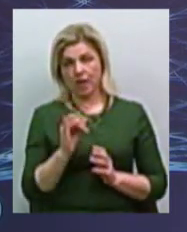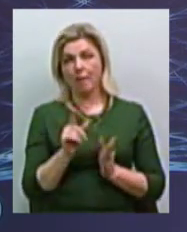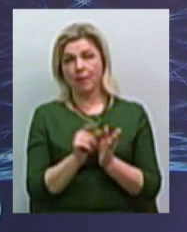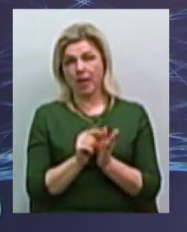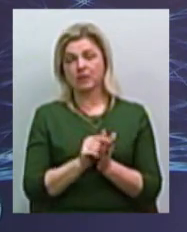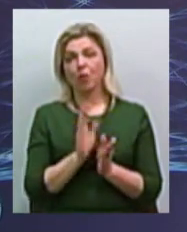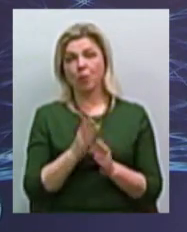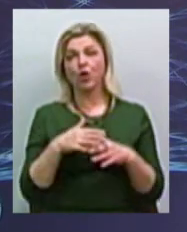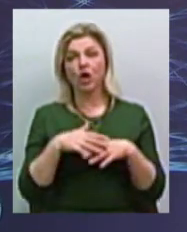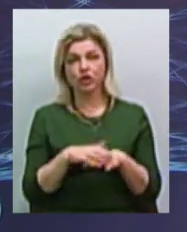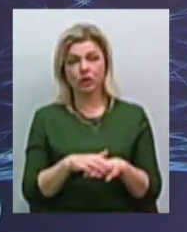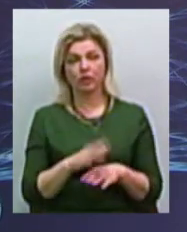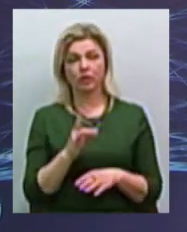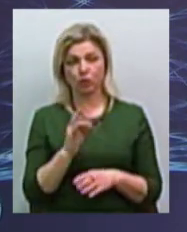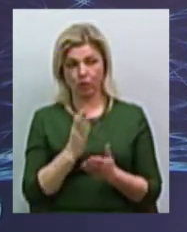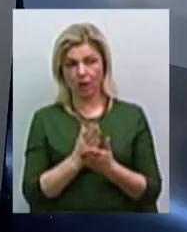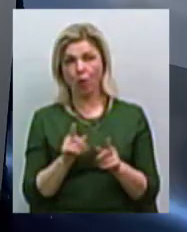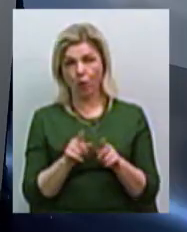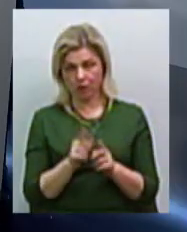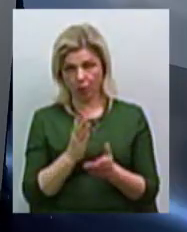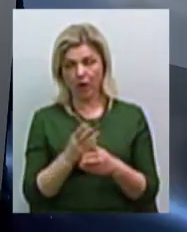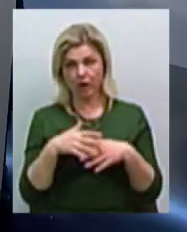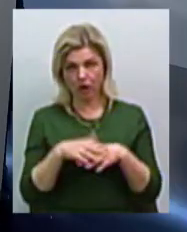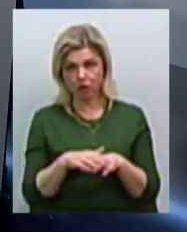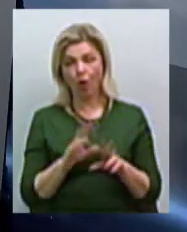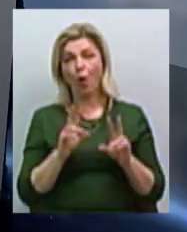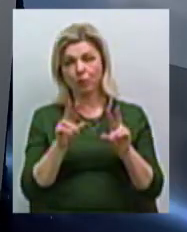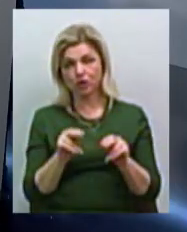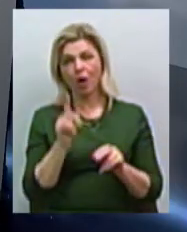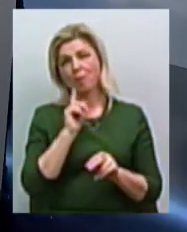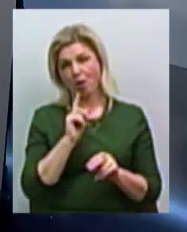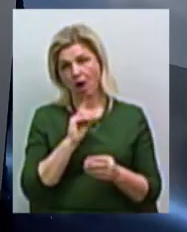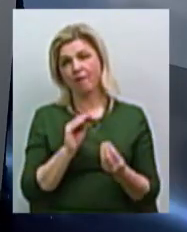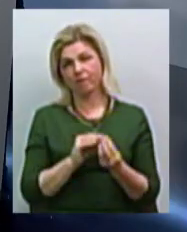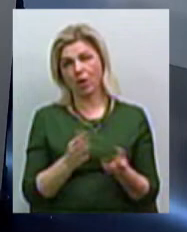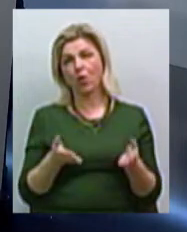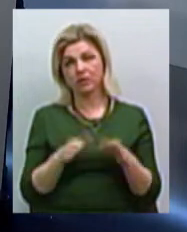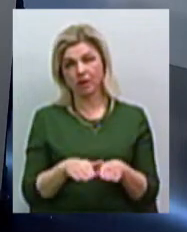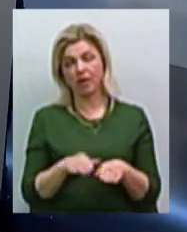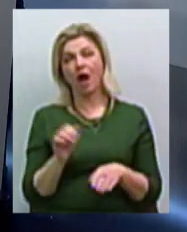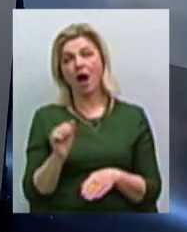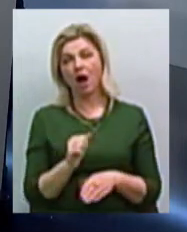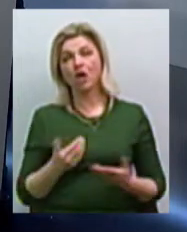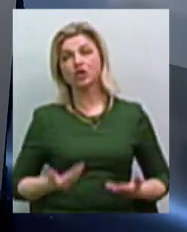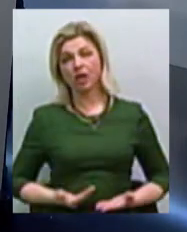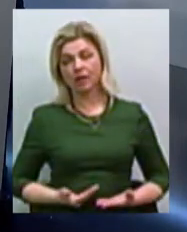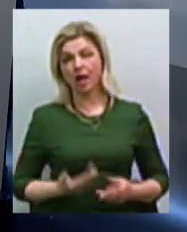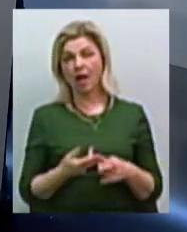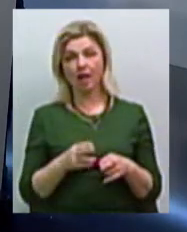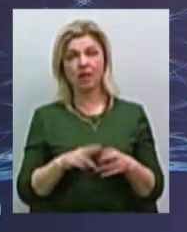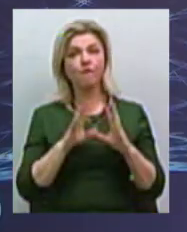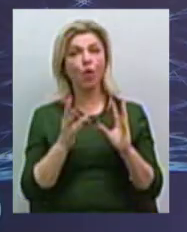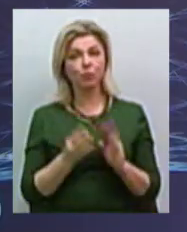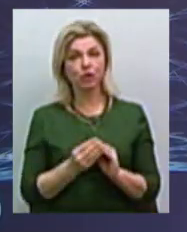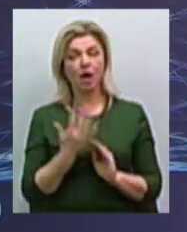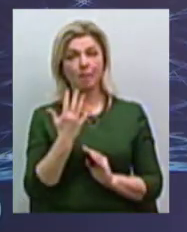у людей розчитані. Але такий є розчет. Да, обіщання остається пока. А насчет житла, і це взагалі 5 років